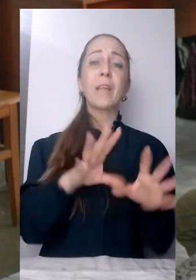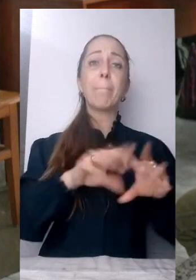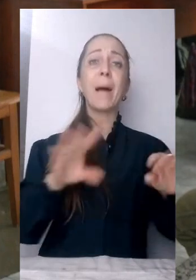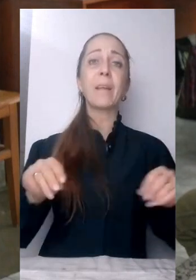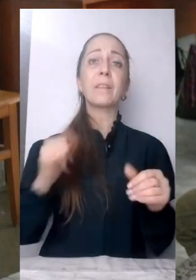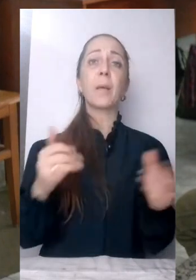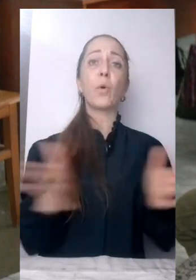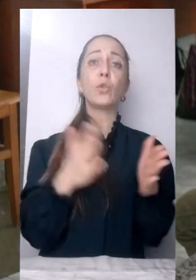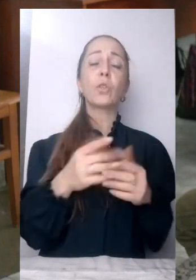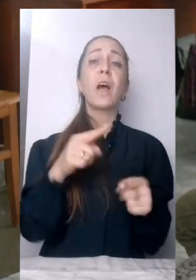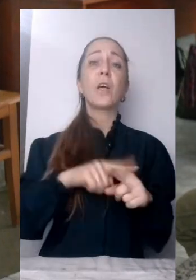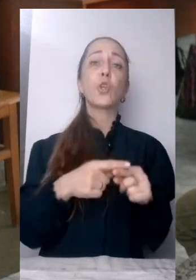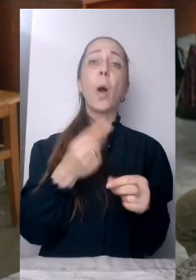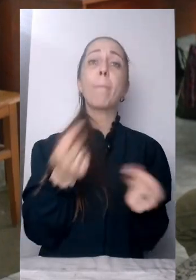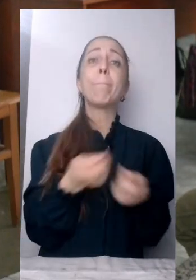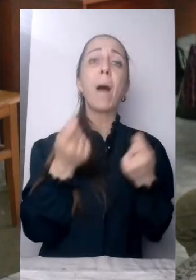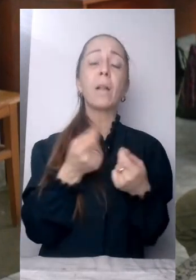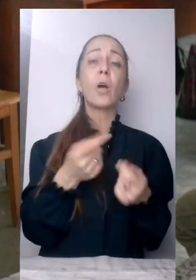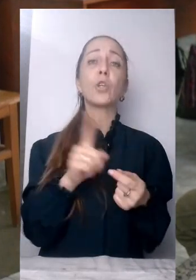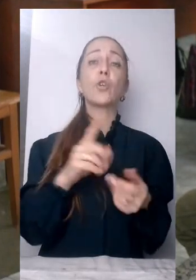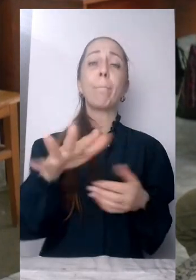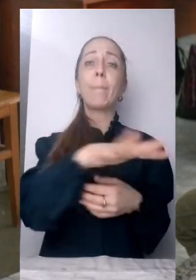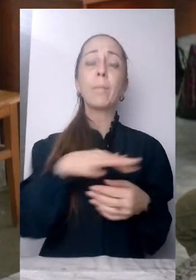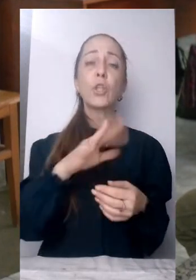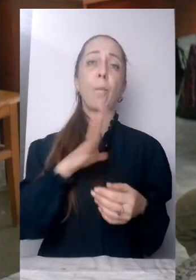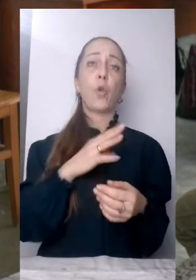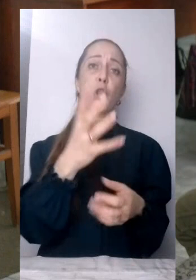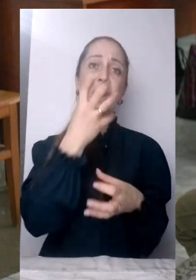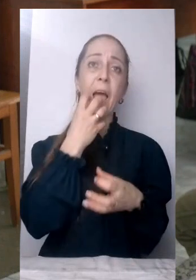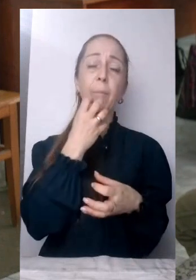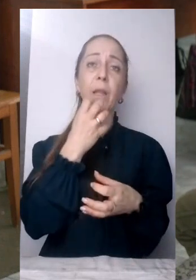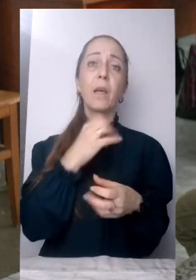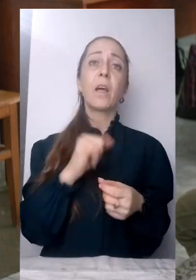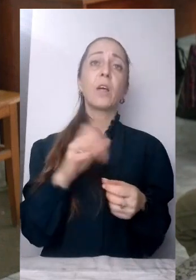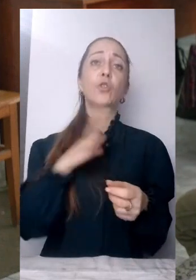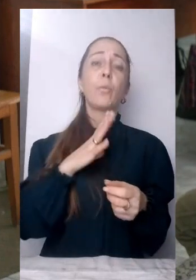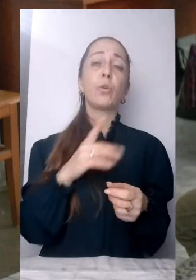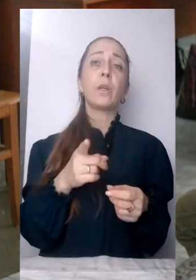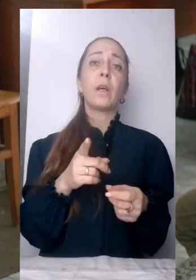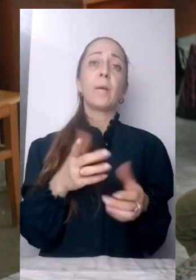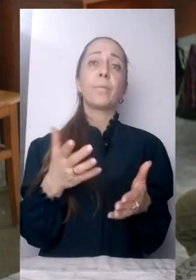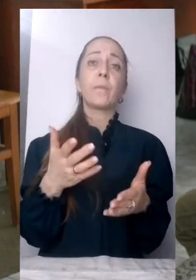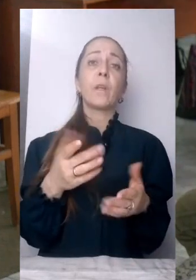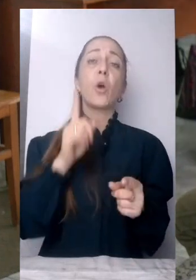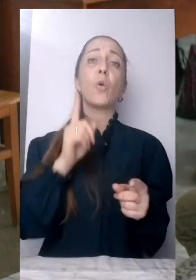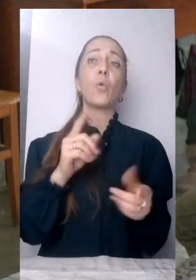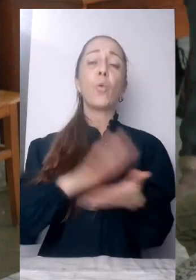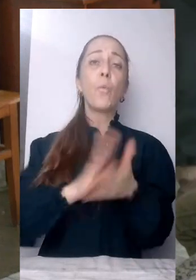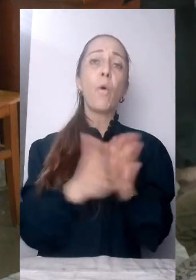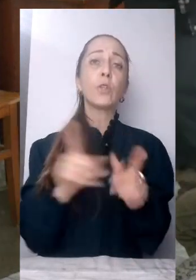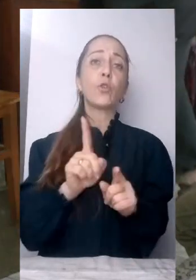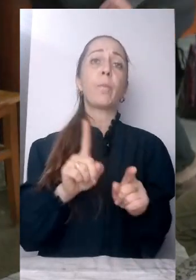Потрібно, щоб приміщення було тепле, потрібно, щоб були хоча б елементарні умови для того, щоб привести